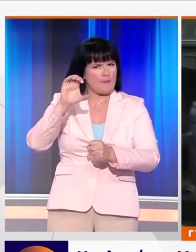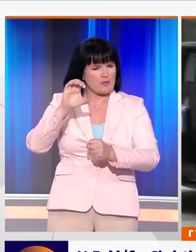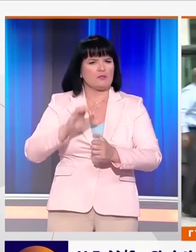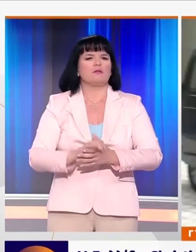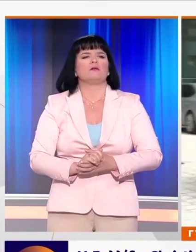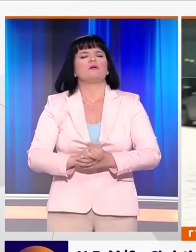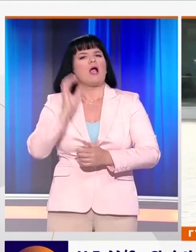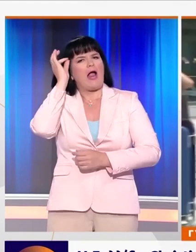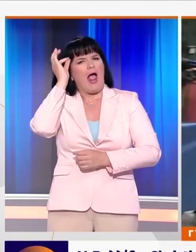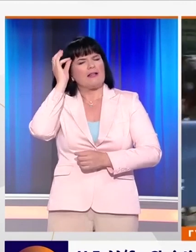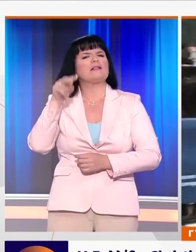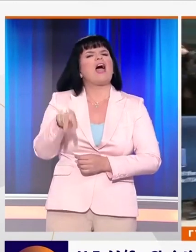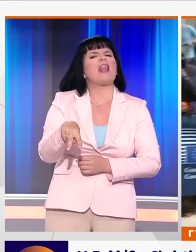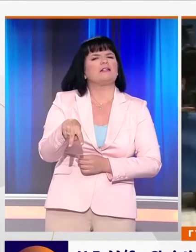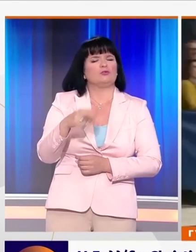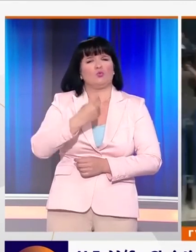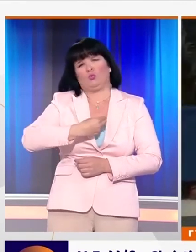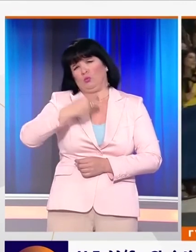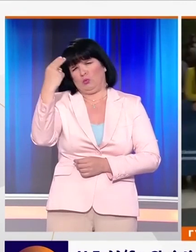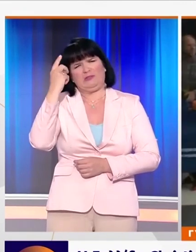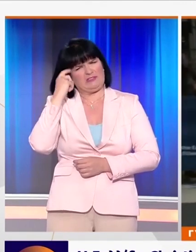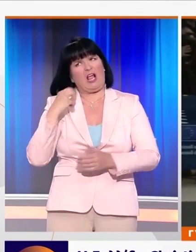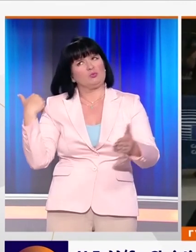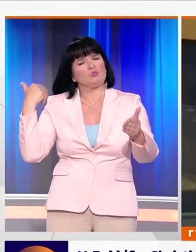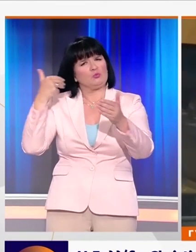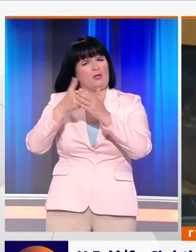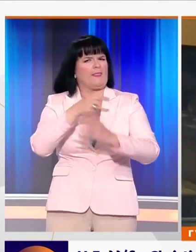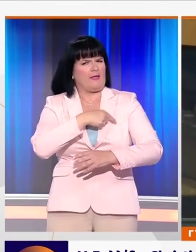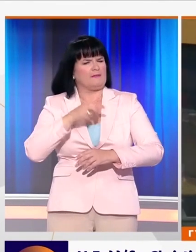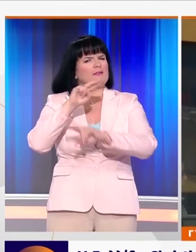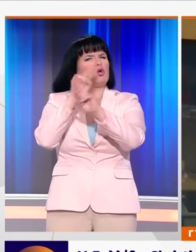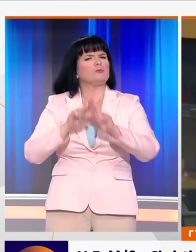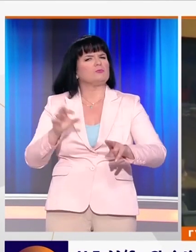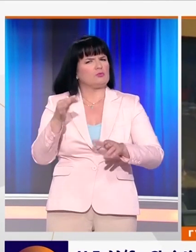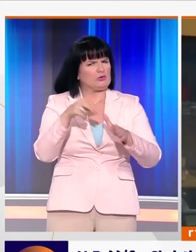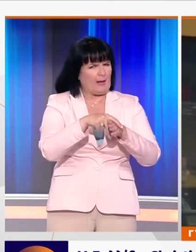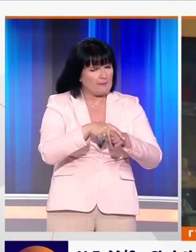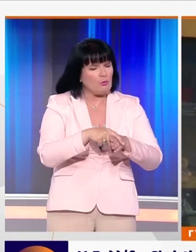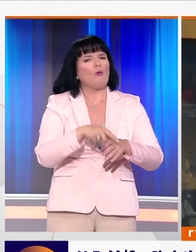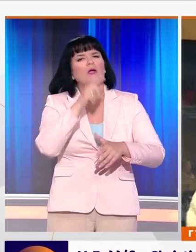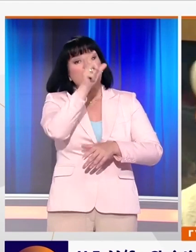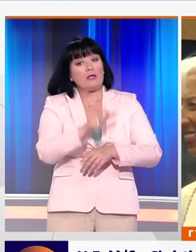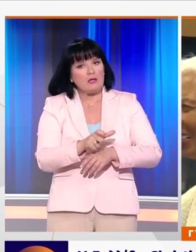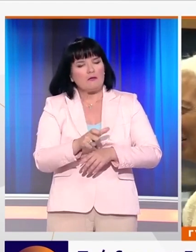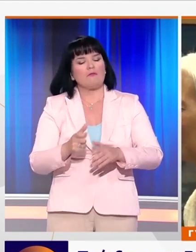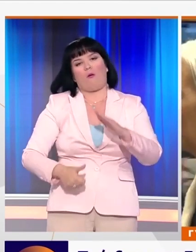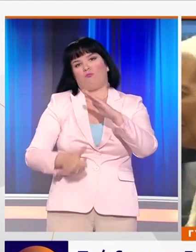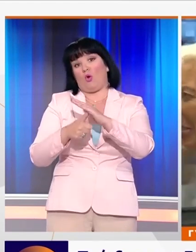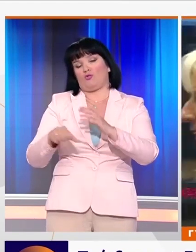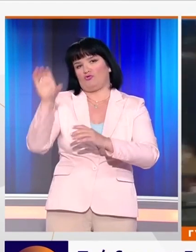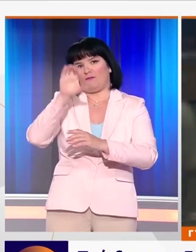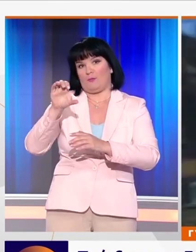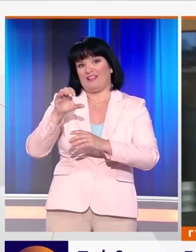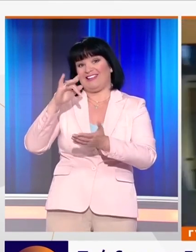Η Γαλλίδα Κριστίν Λαγκά, γνωστή σε όλους από τη θητεία της ως διευθύνδια του Διεθνούς Νομισματικού Ταμείου, θα είναι η νέα πρόεδρος της